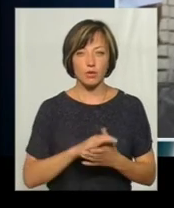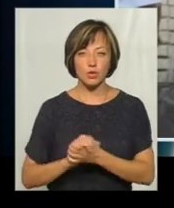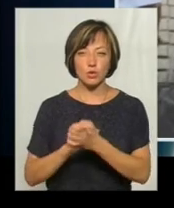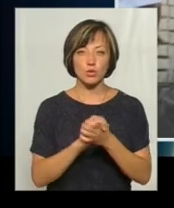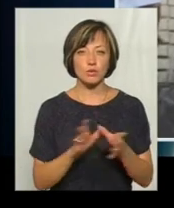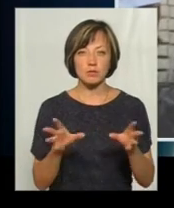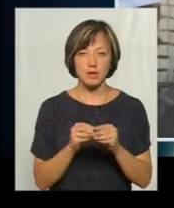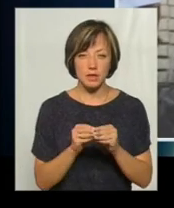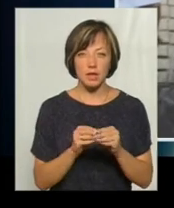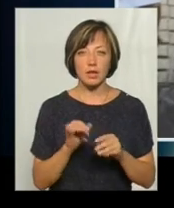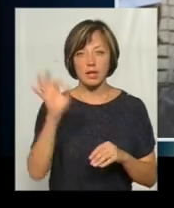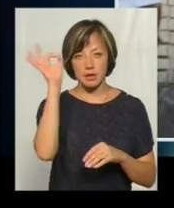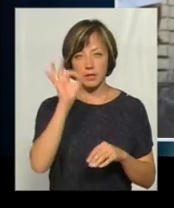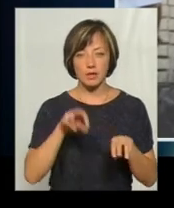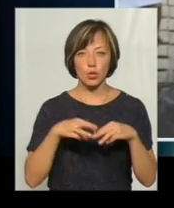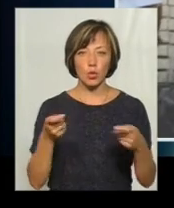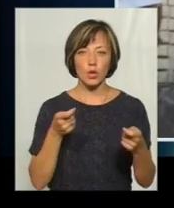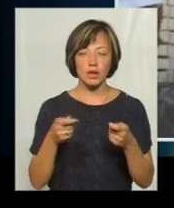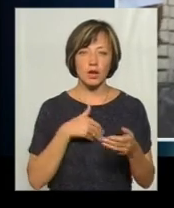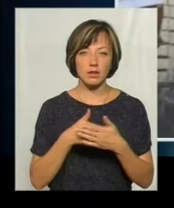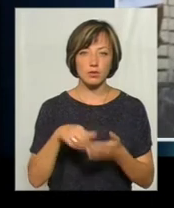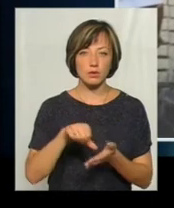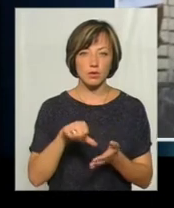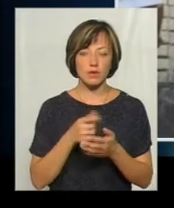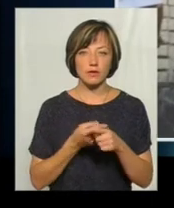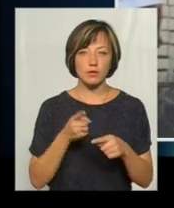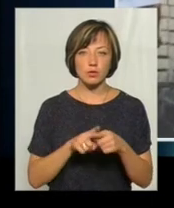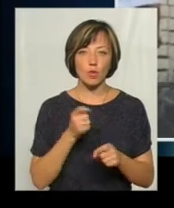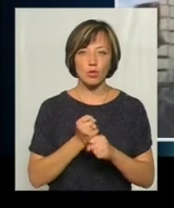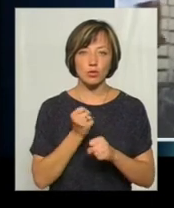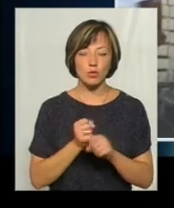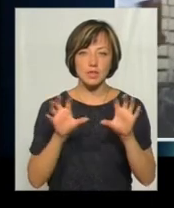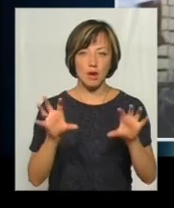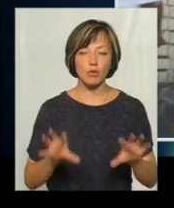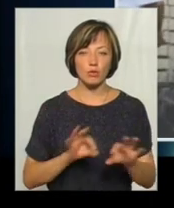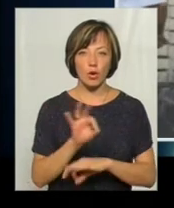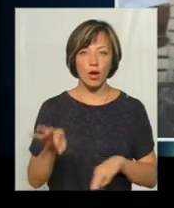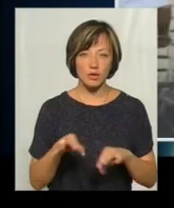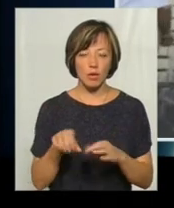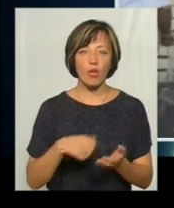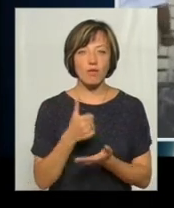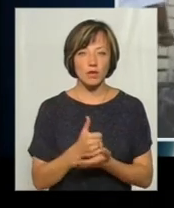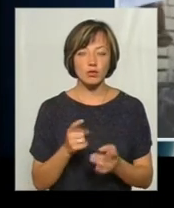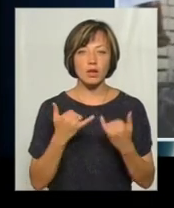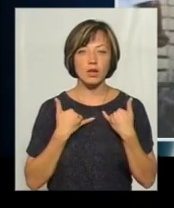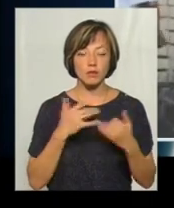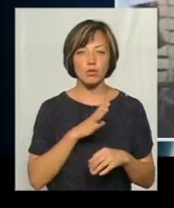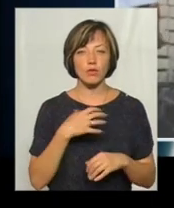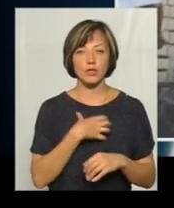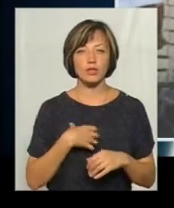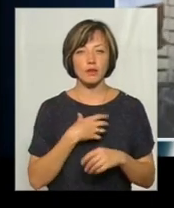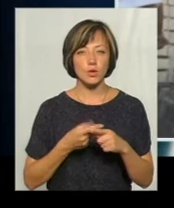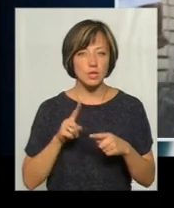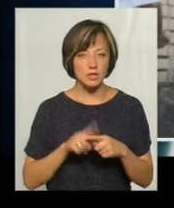Євросоюз, нім'янський уряд активно приймав участь в розробці цього законопроекту. саме головне, що для нас було дуже важливо,